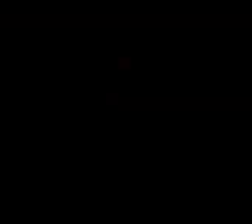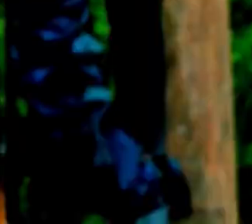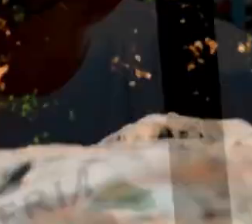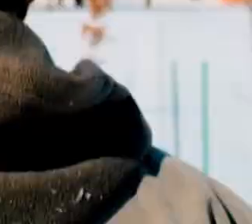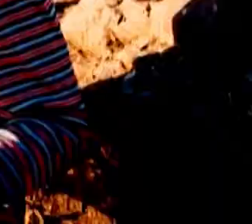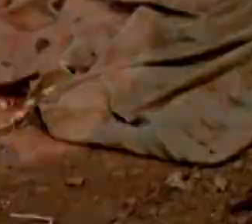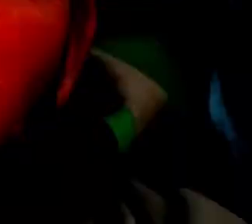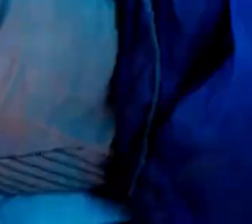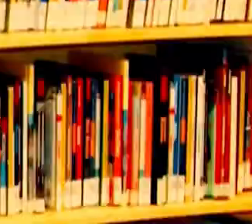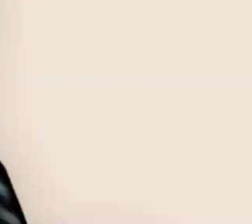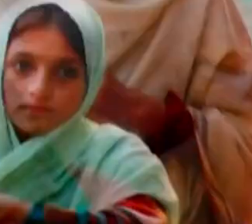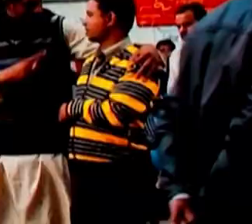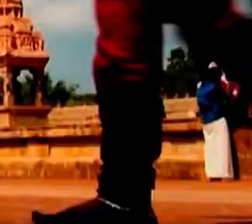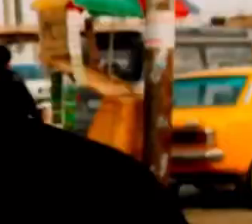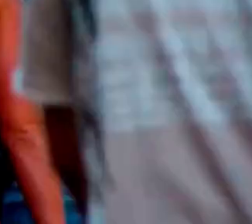oczywiście